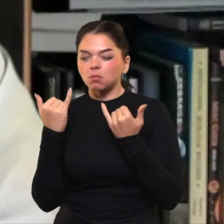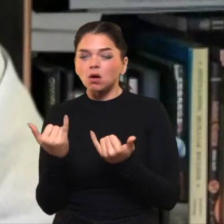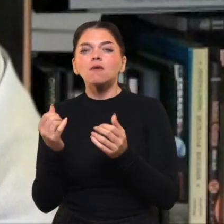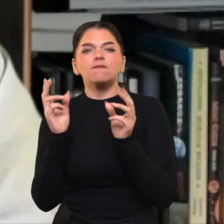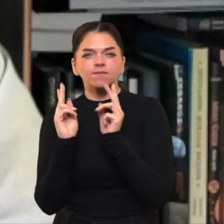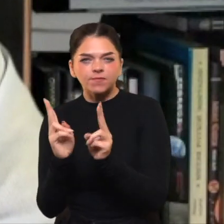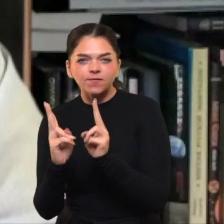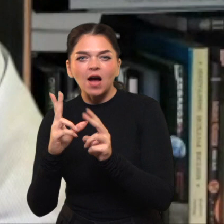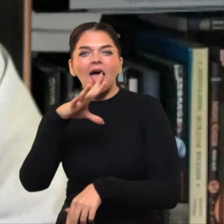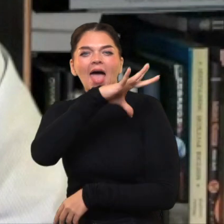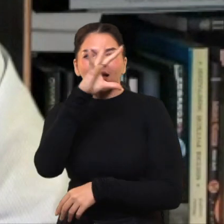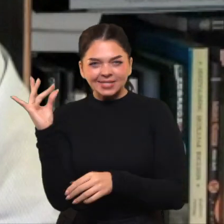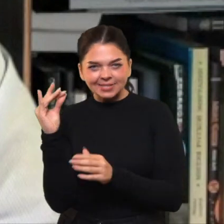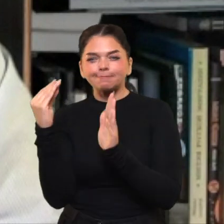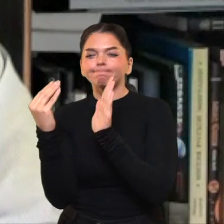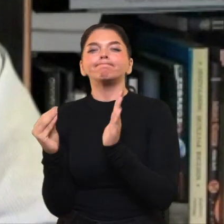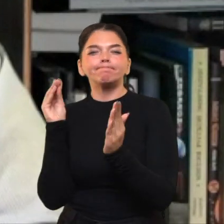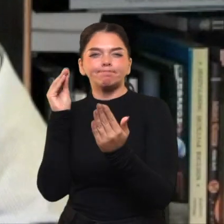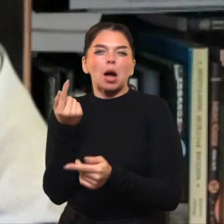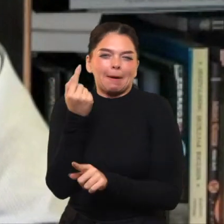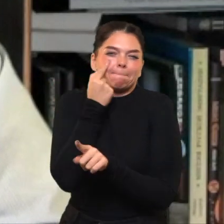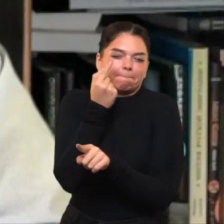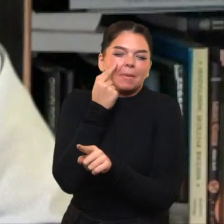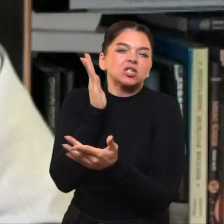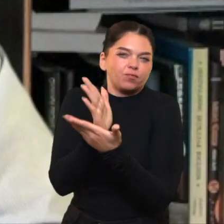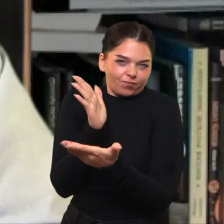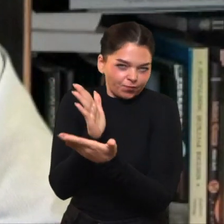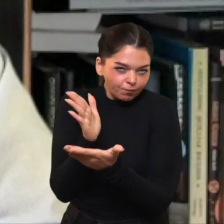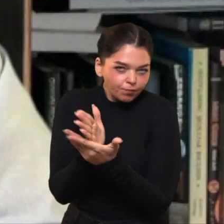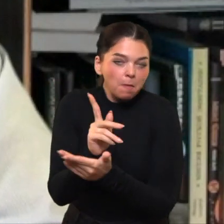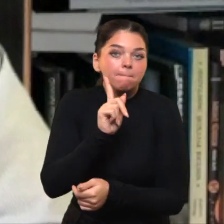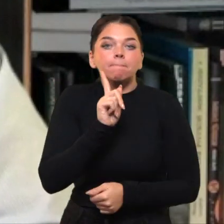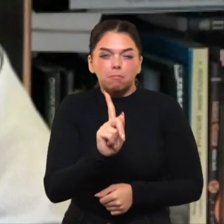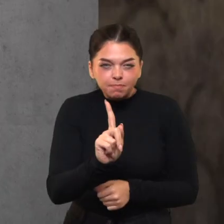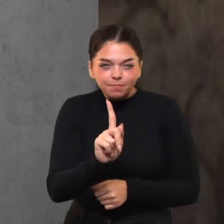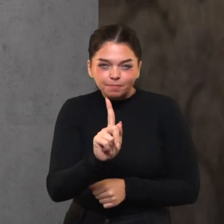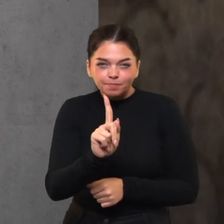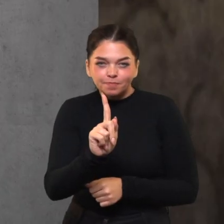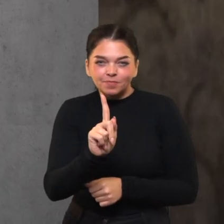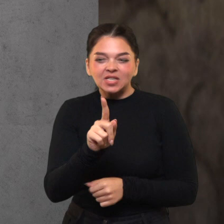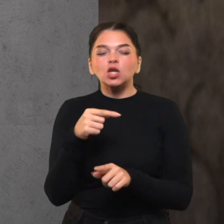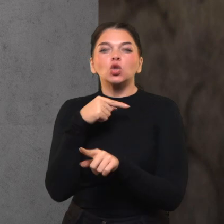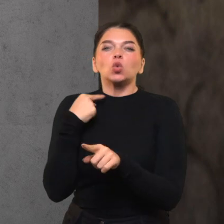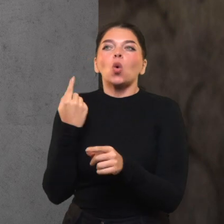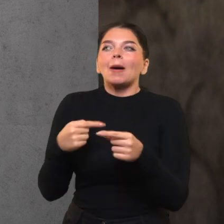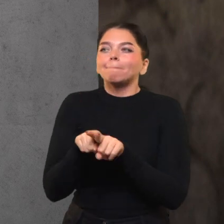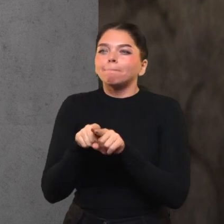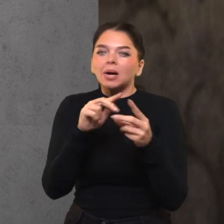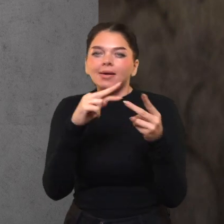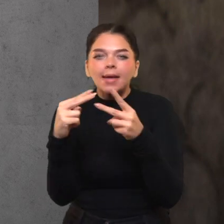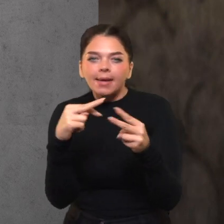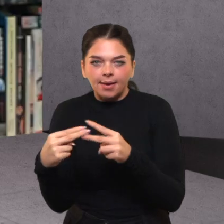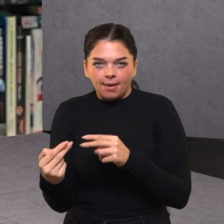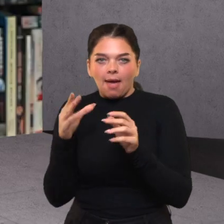tai, kad vis dar išlaiko tam tikrus sovietinius, ypatingai imperinius bruožus. Jį